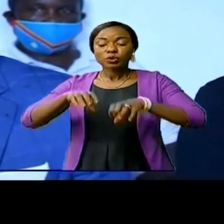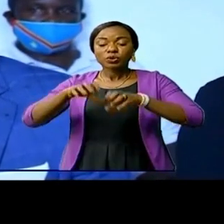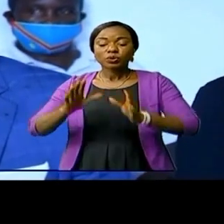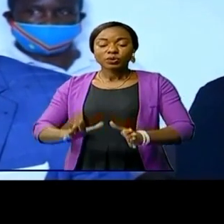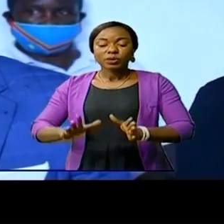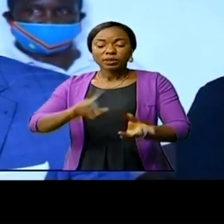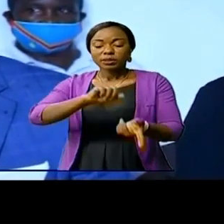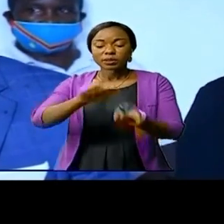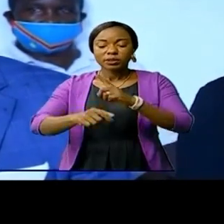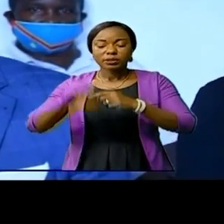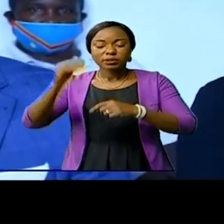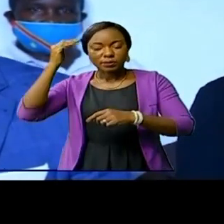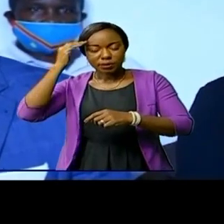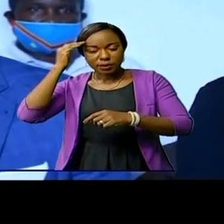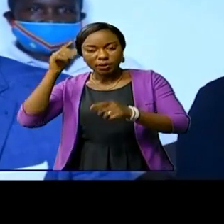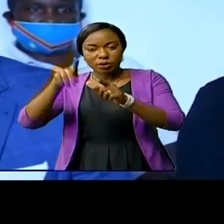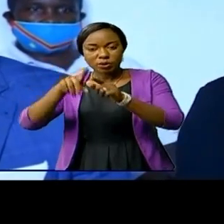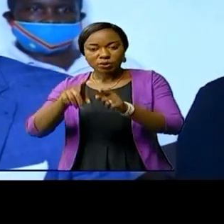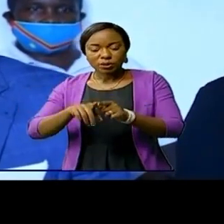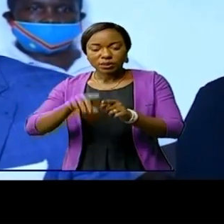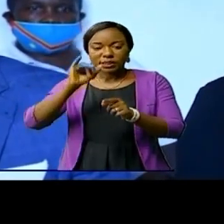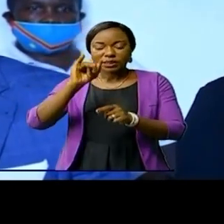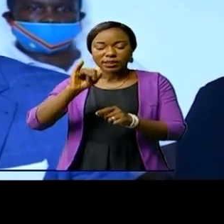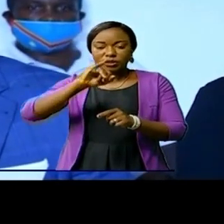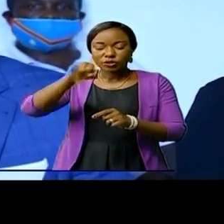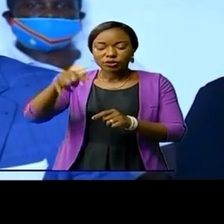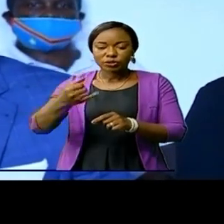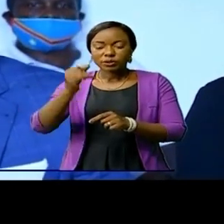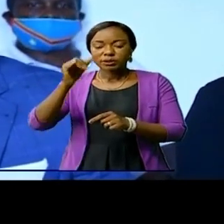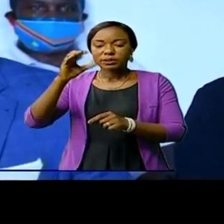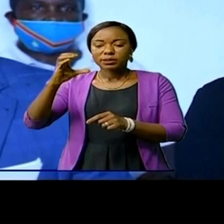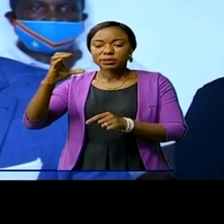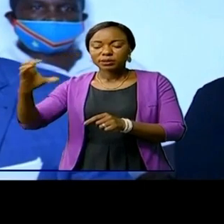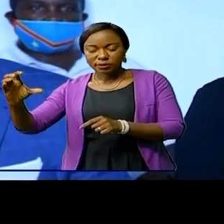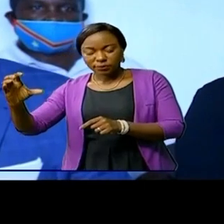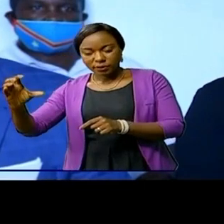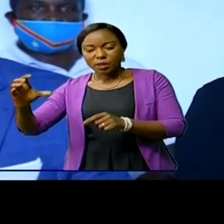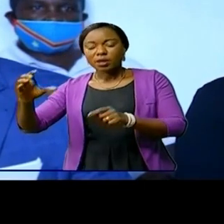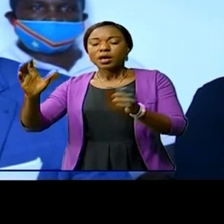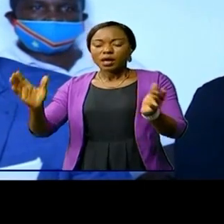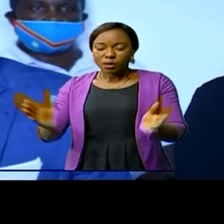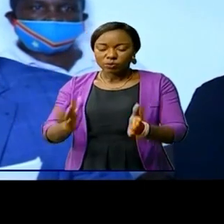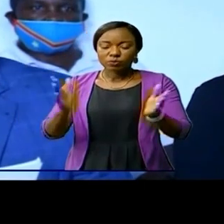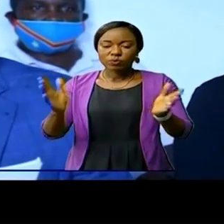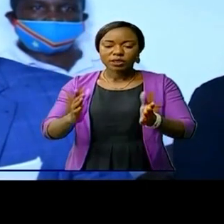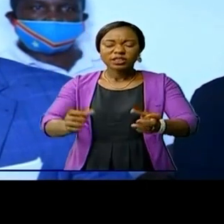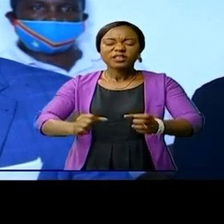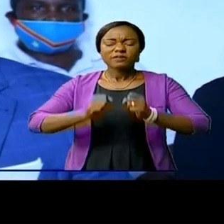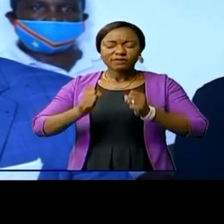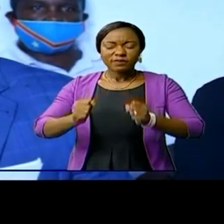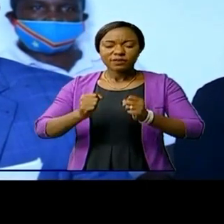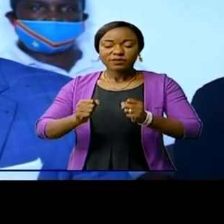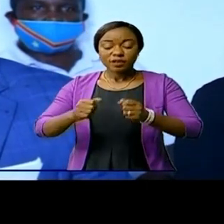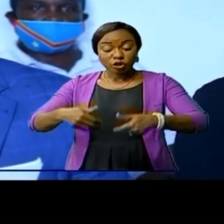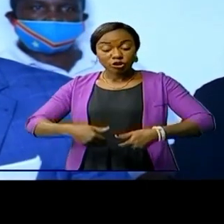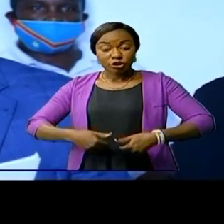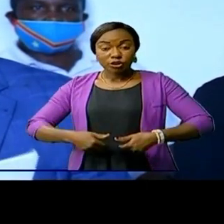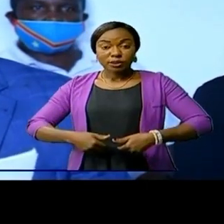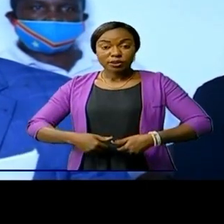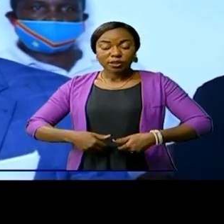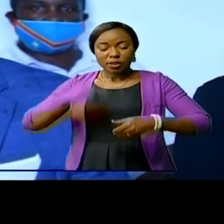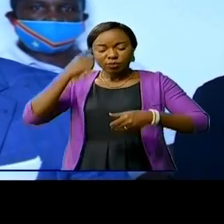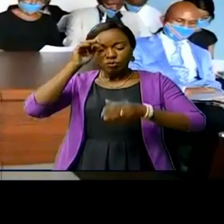plateformes provinciales UJCC plus 7 en sigle encourage vivement les jeunes à